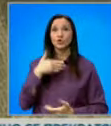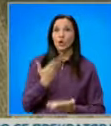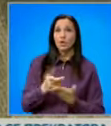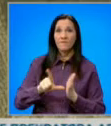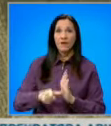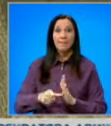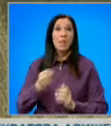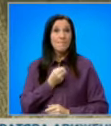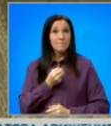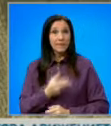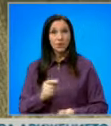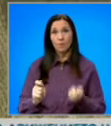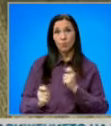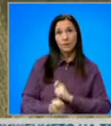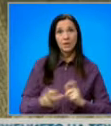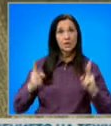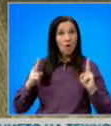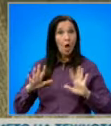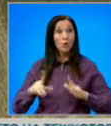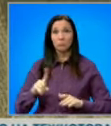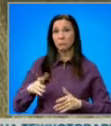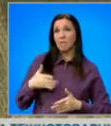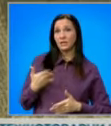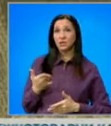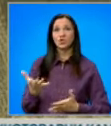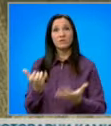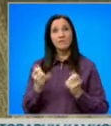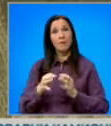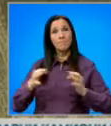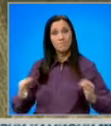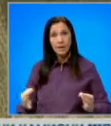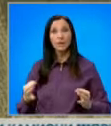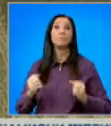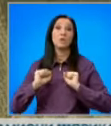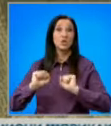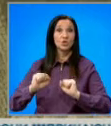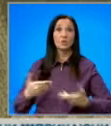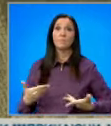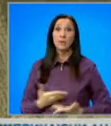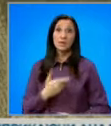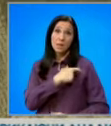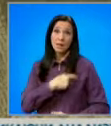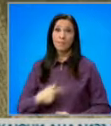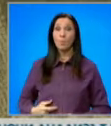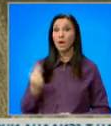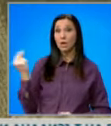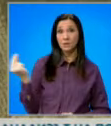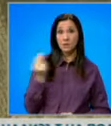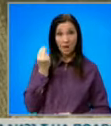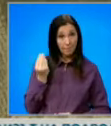дадем време на Прищина да промени решенията си. Ако не желаят, ще вземем мерки за да защитим интересите на Република Сърбия.